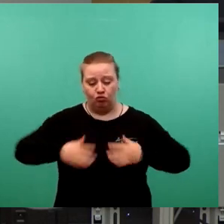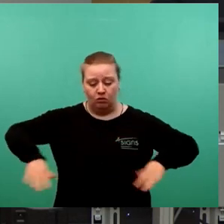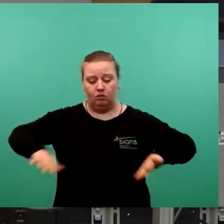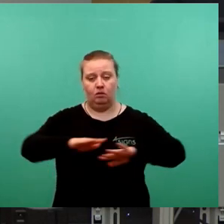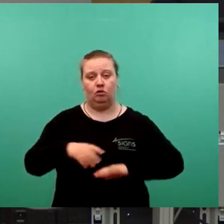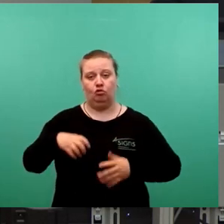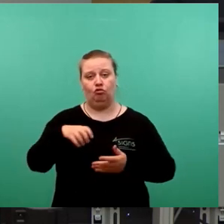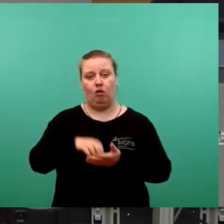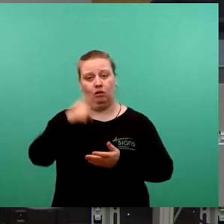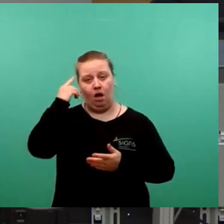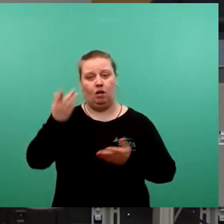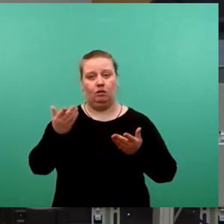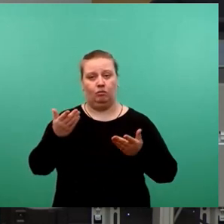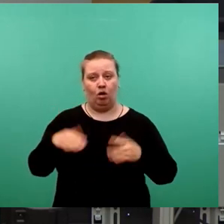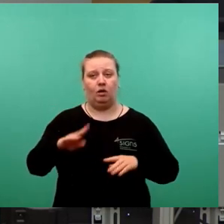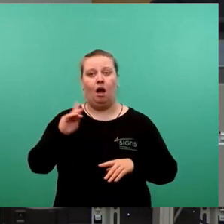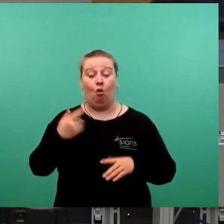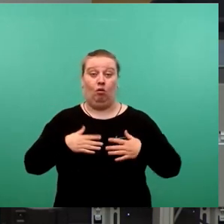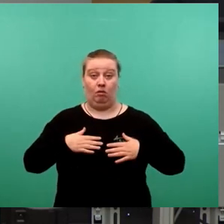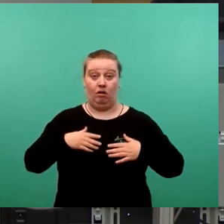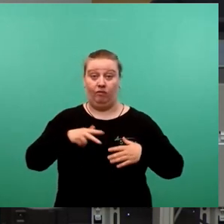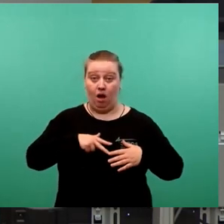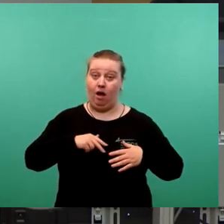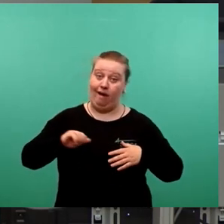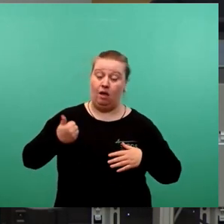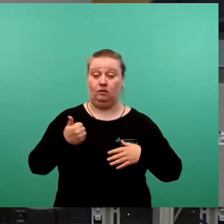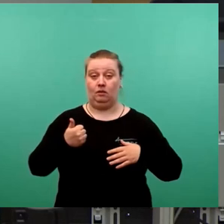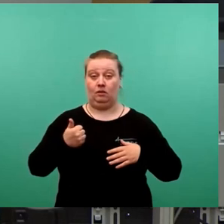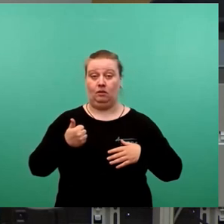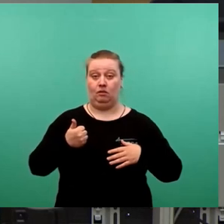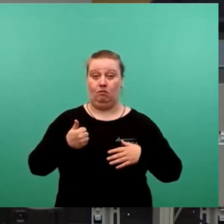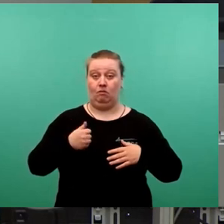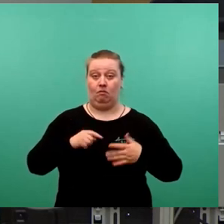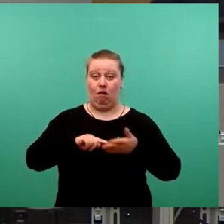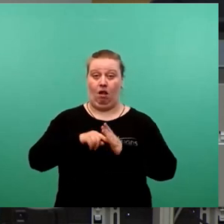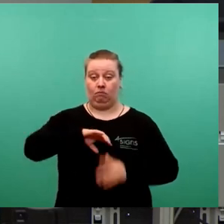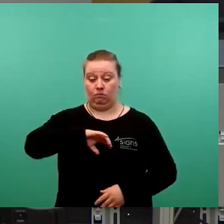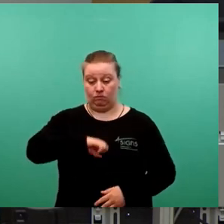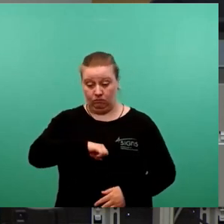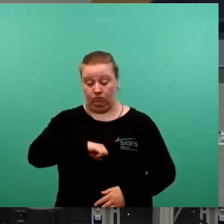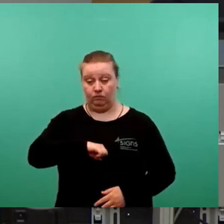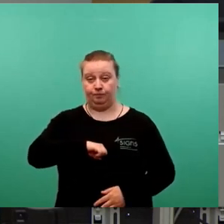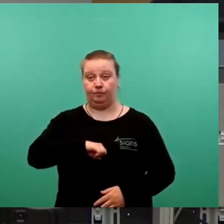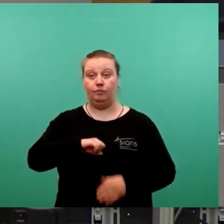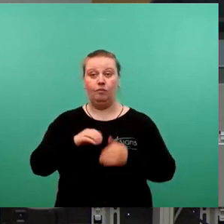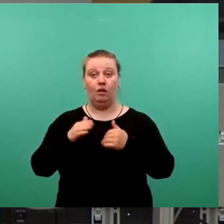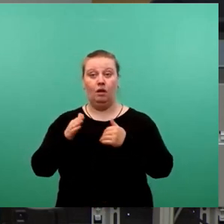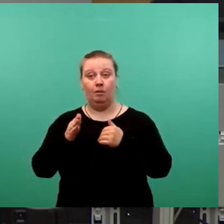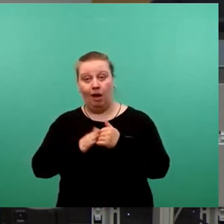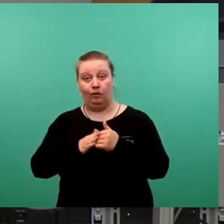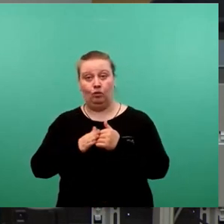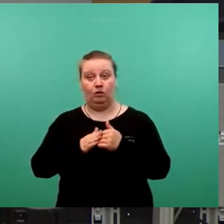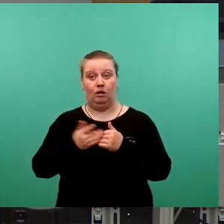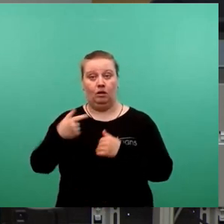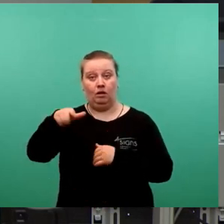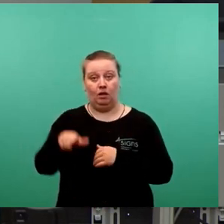verbreitern, sogar, und das wäre eine wirkliche Zumutung gewesen, einen Beigeordneten oder eine Beigeordnete der